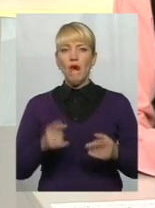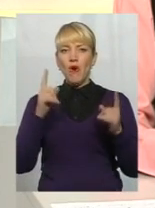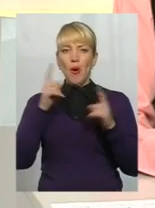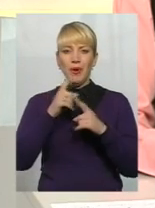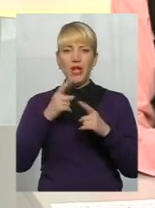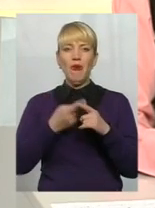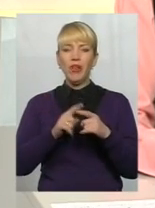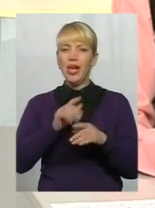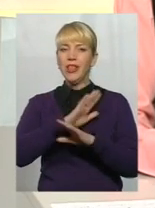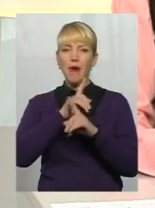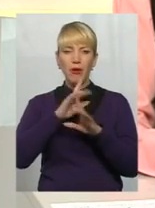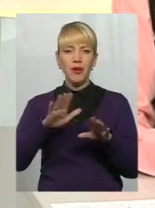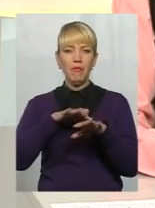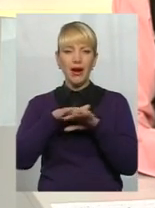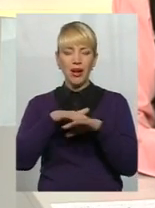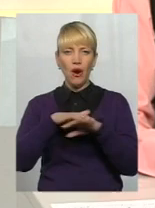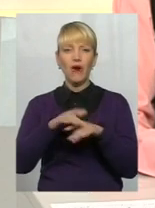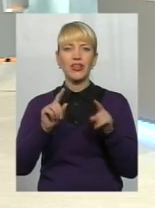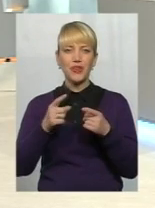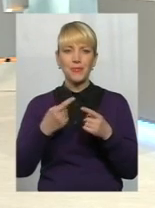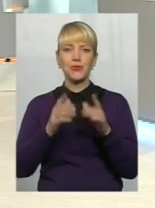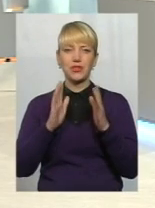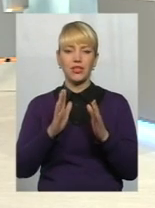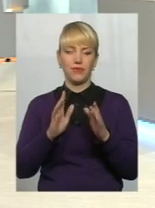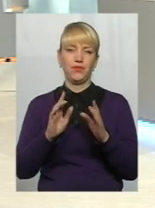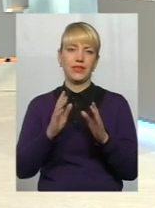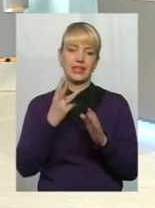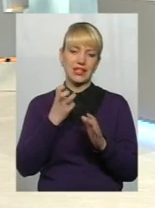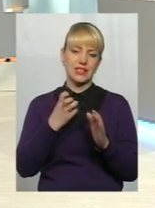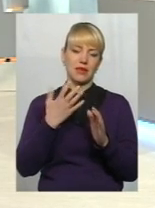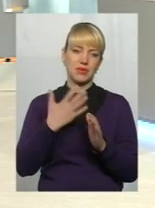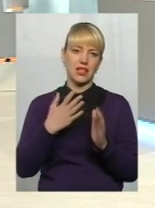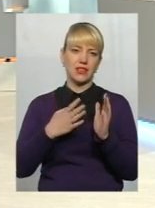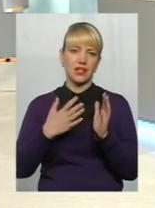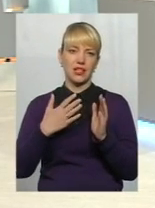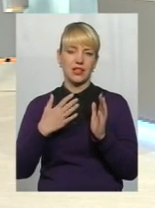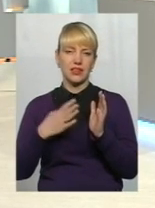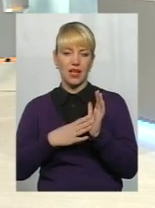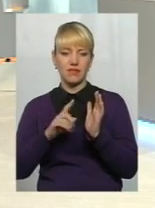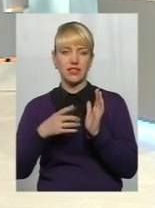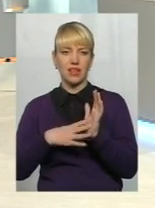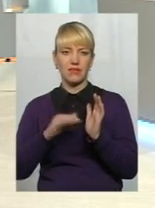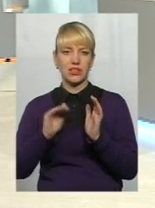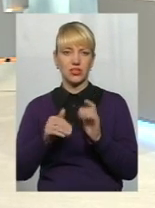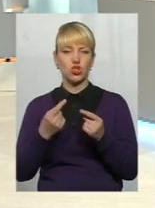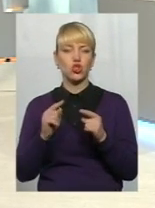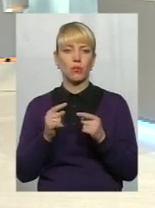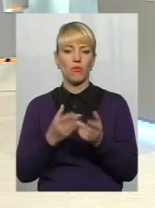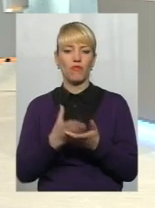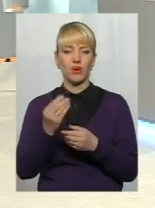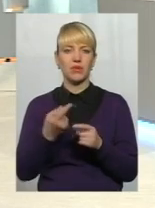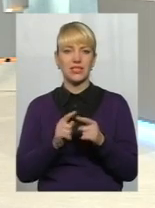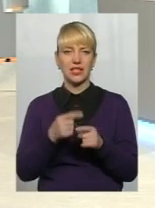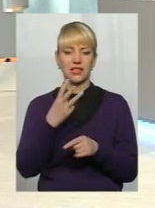не перераховуються. Відповідно, тому тільки 359,9 тисяч. Але чому виплата з цих